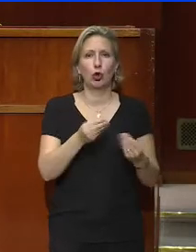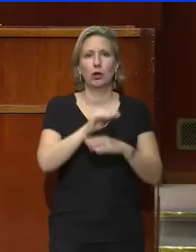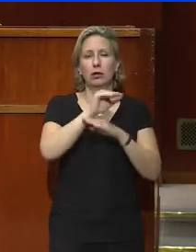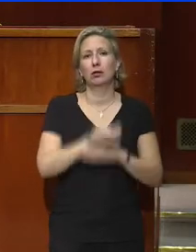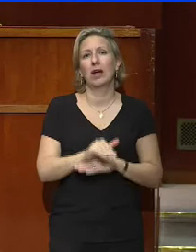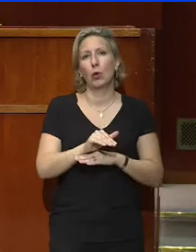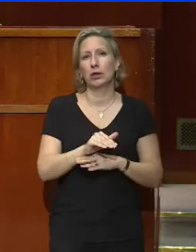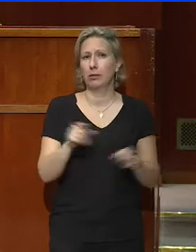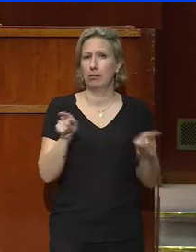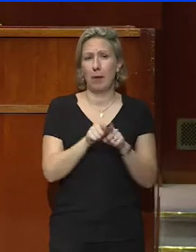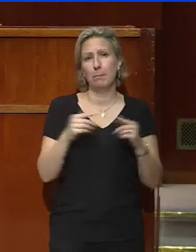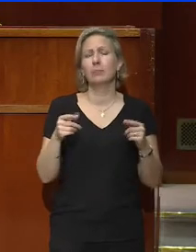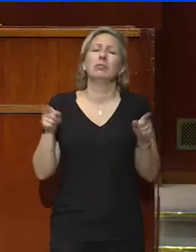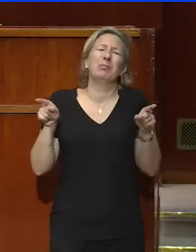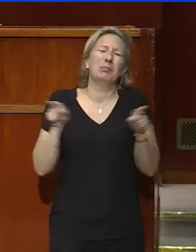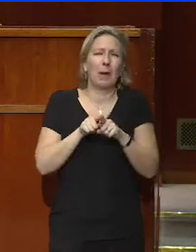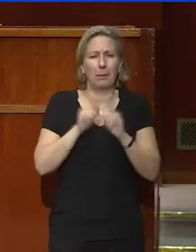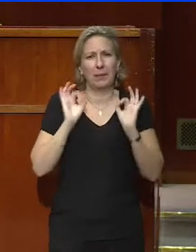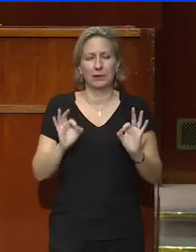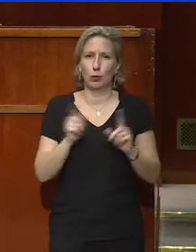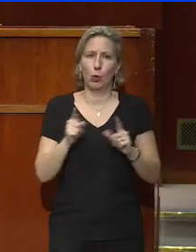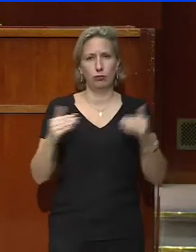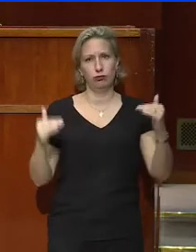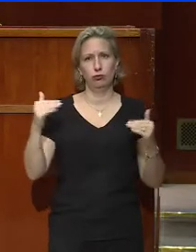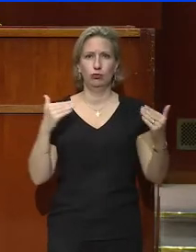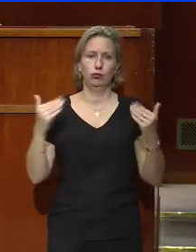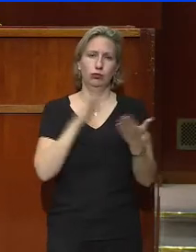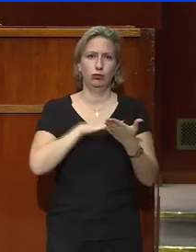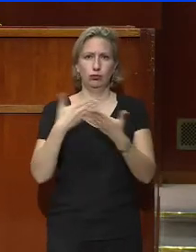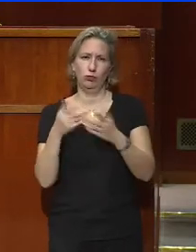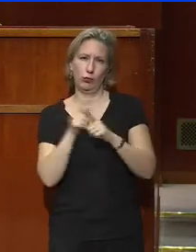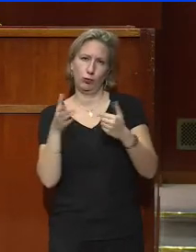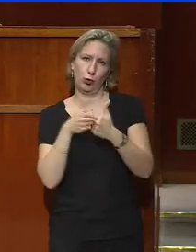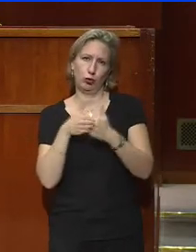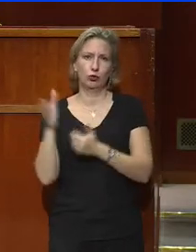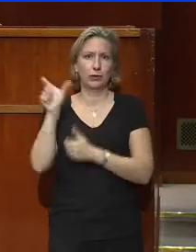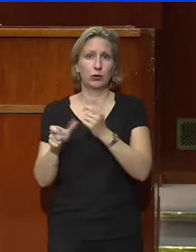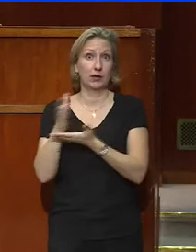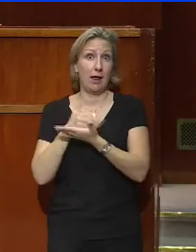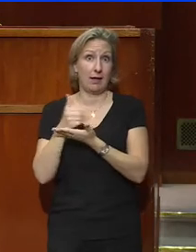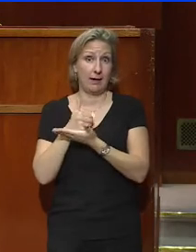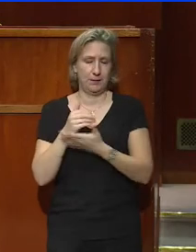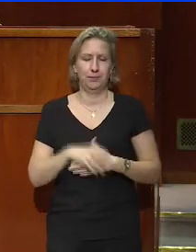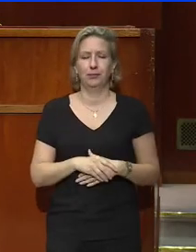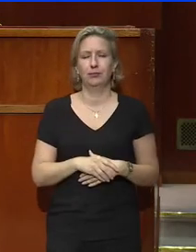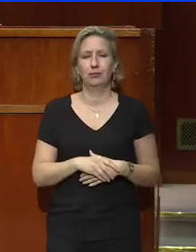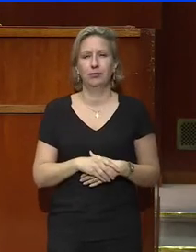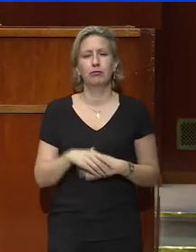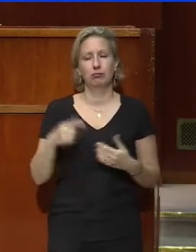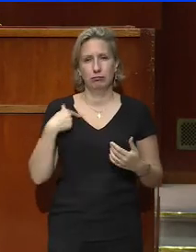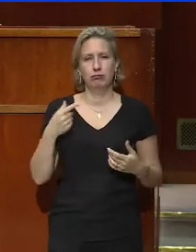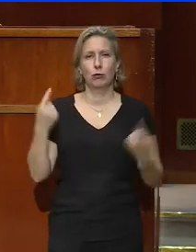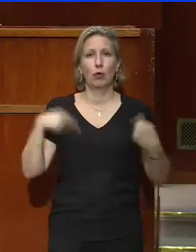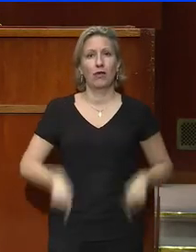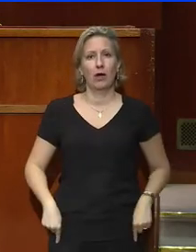pas forcément identiques, mais comparables à celles des salariés. Le gouvernement prendra ses responsabilités en leur